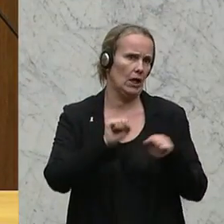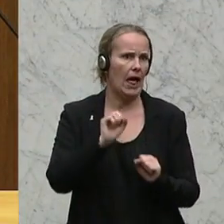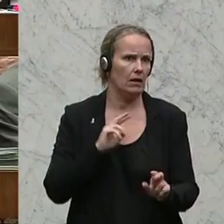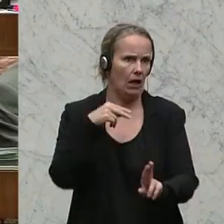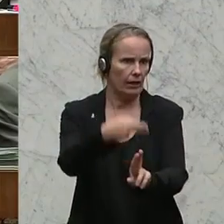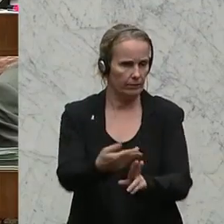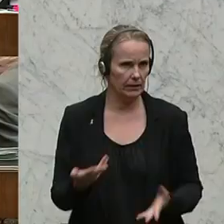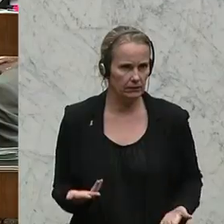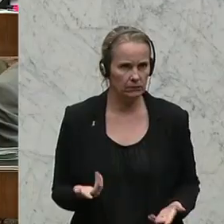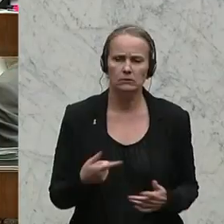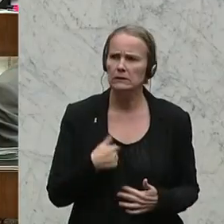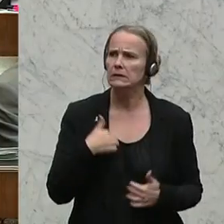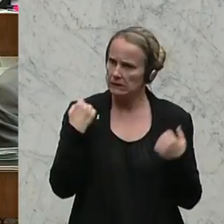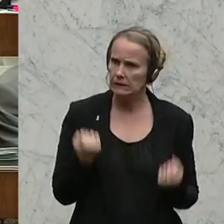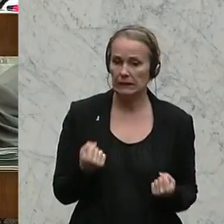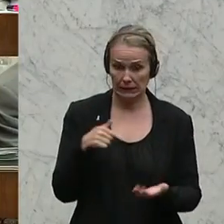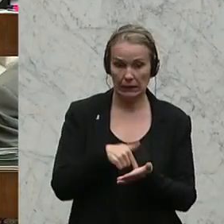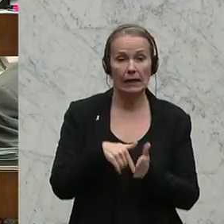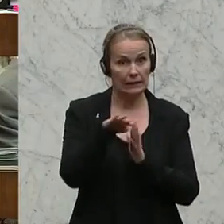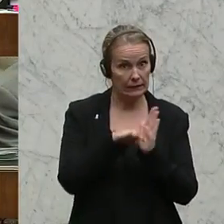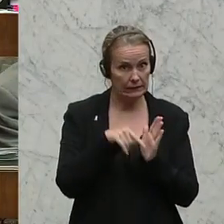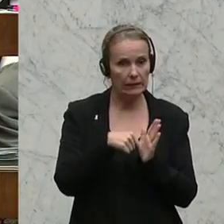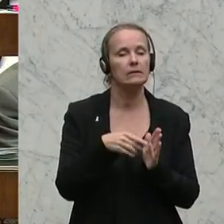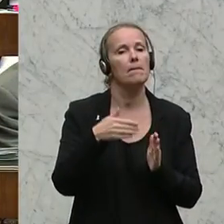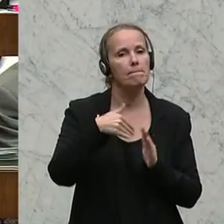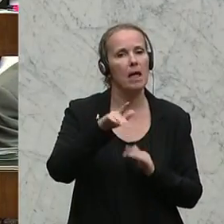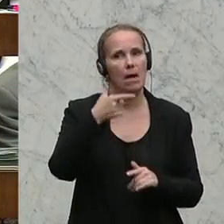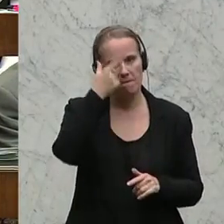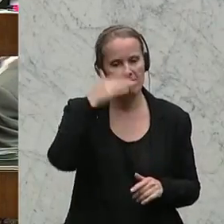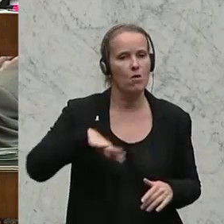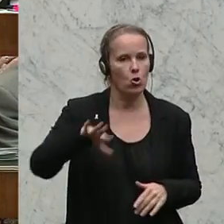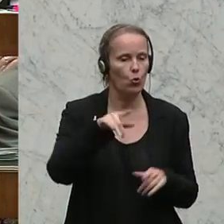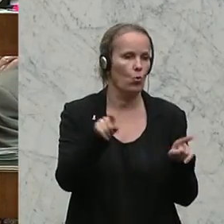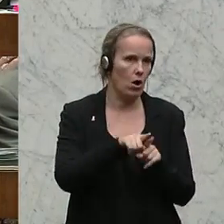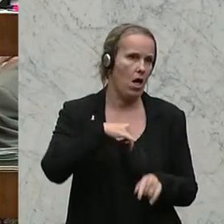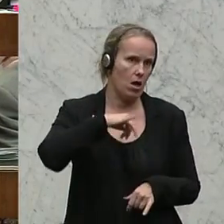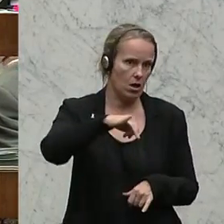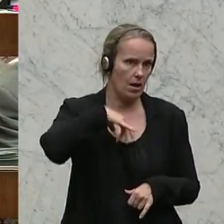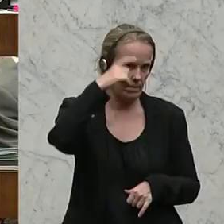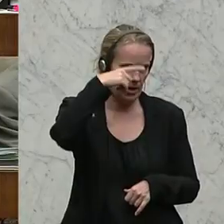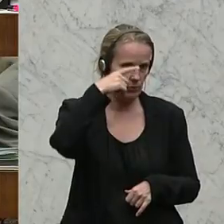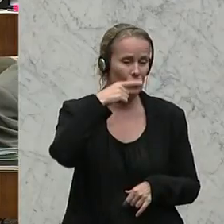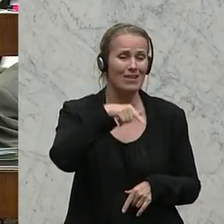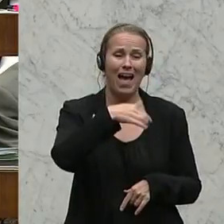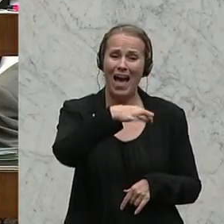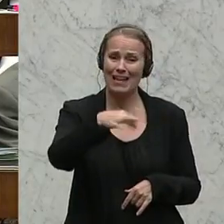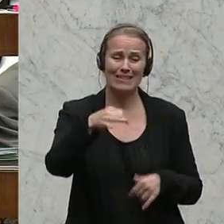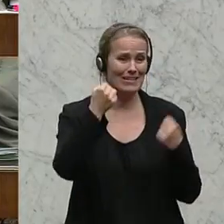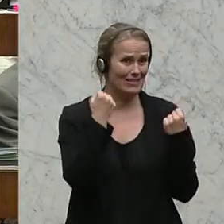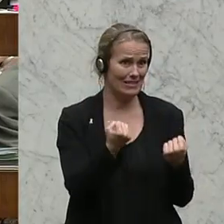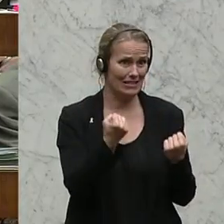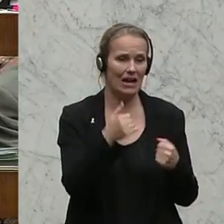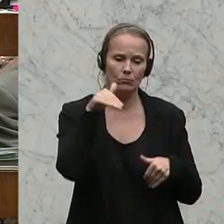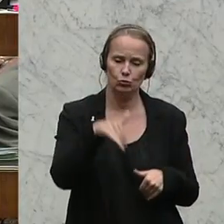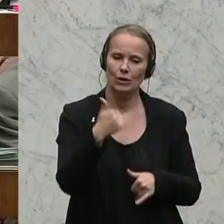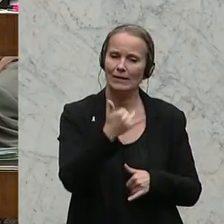bin mir sicher, dass wir mit diesem Gesetz die Mehrheit der Bevölkerung auf unserer Seite haben. Denn die Sicherheit des Einzelnen muss zu jeder Zeit